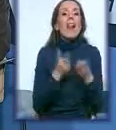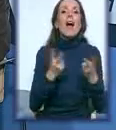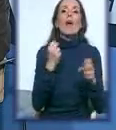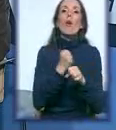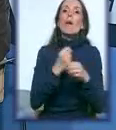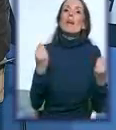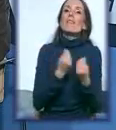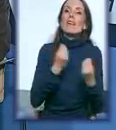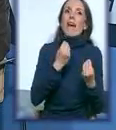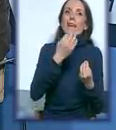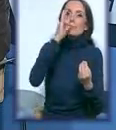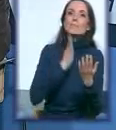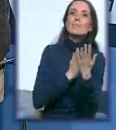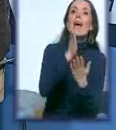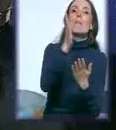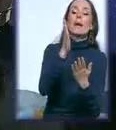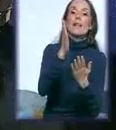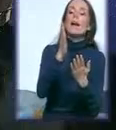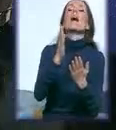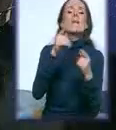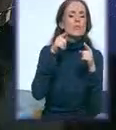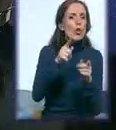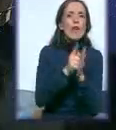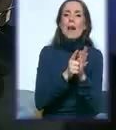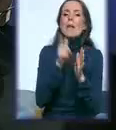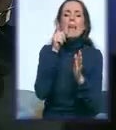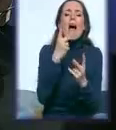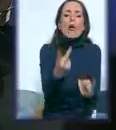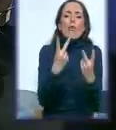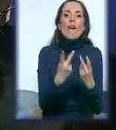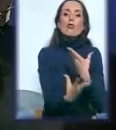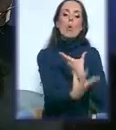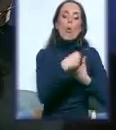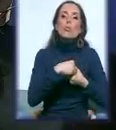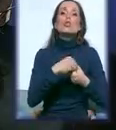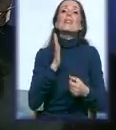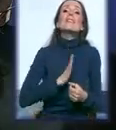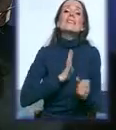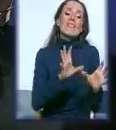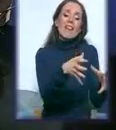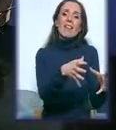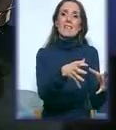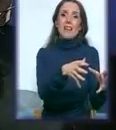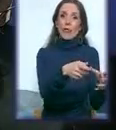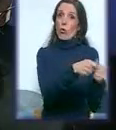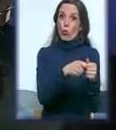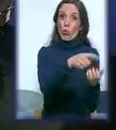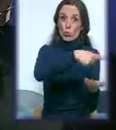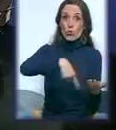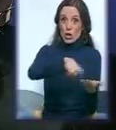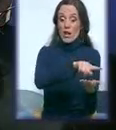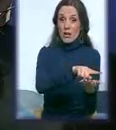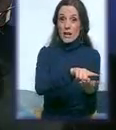mislim da je tada mnogo važno uključiti civilni sektor. Važnije nego ikad. Sato, u kontekstu tom